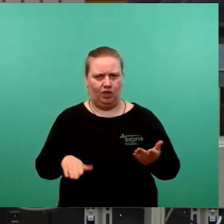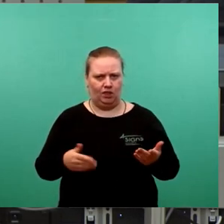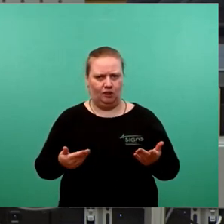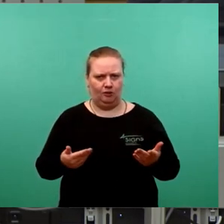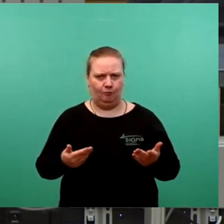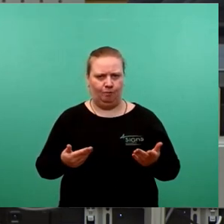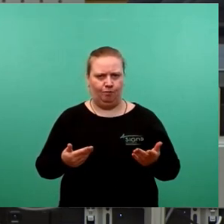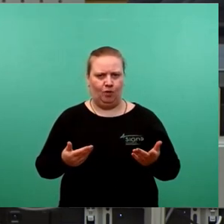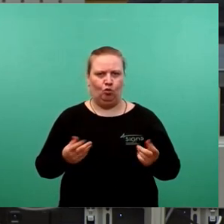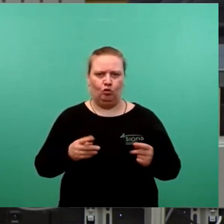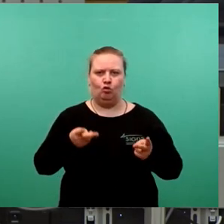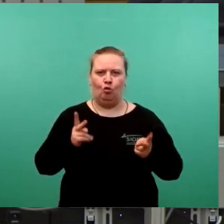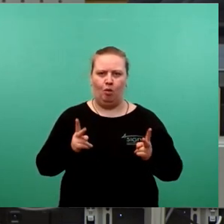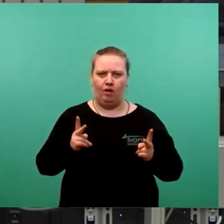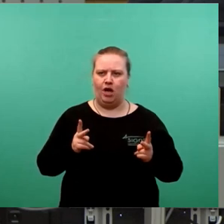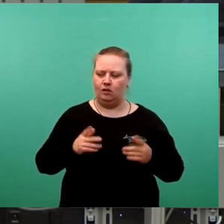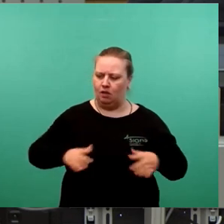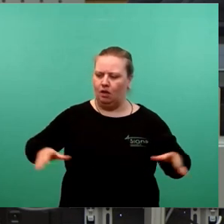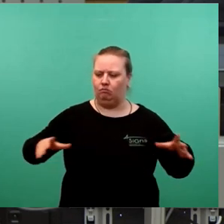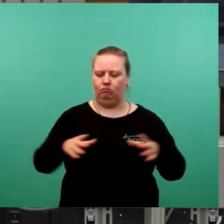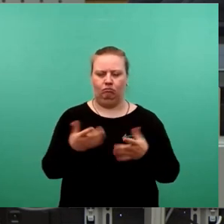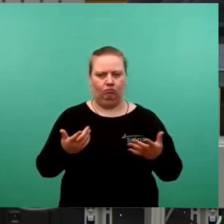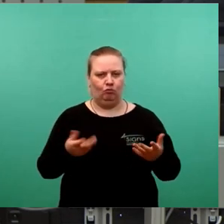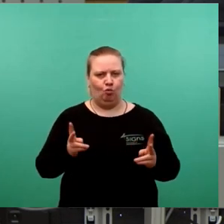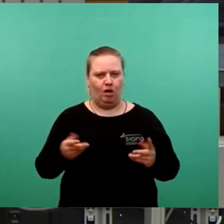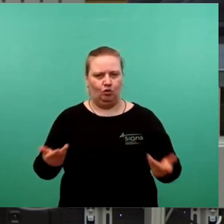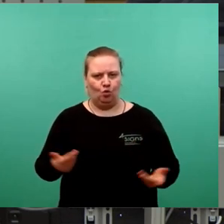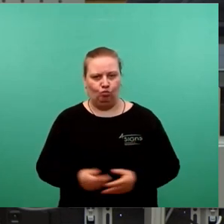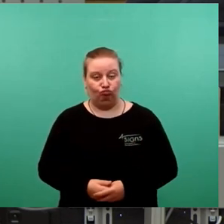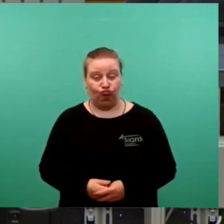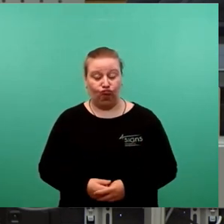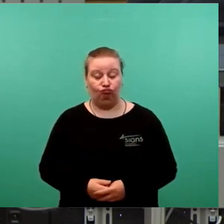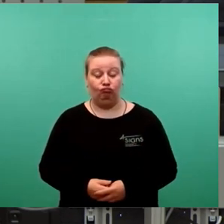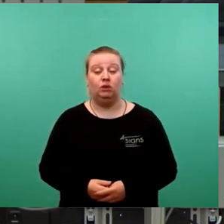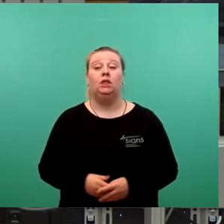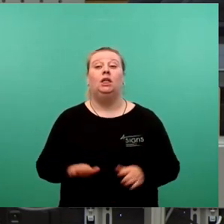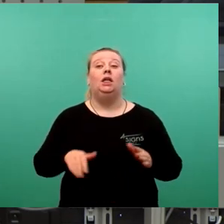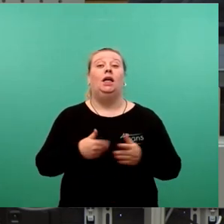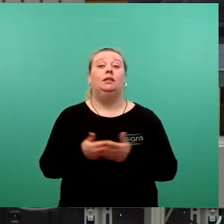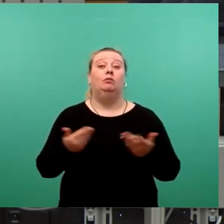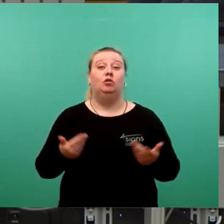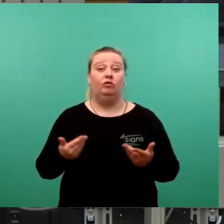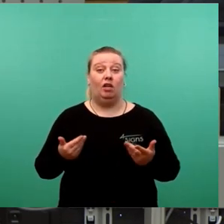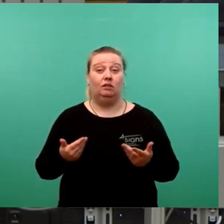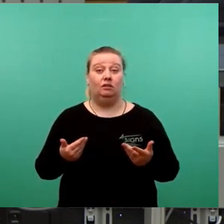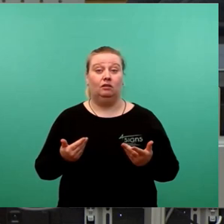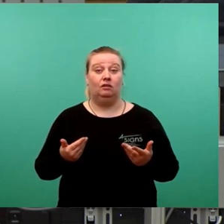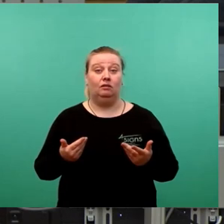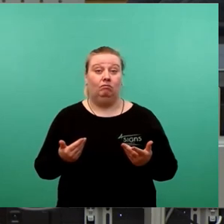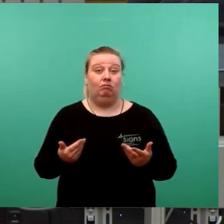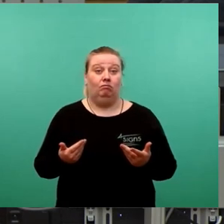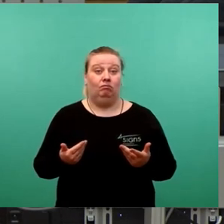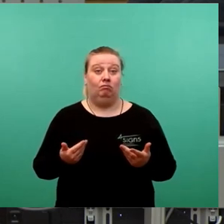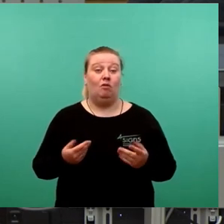wurden. Und eigentlich sollte das eine Normalität sein. Was ist das Ergebnis? Damit hört es eigentlich schon auf mit den